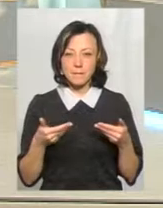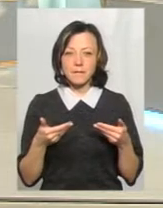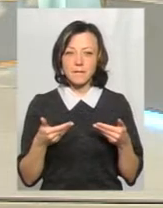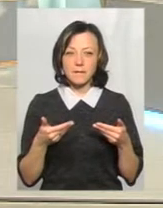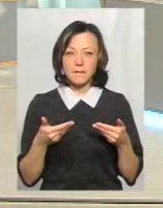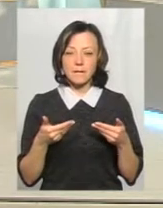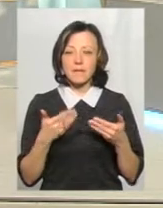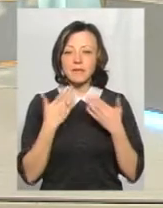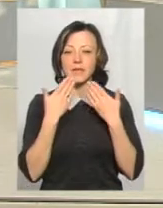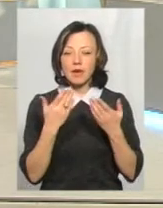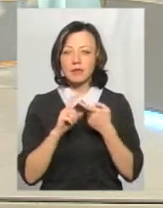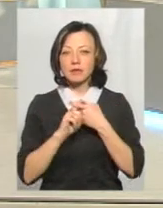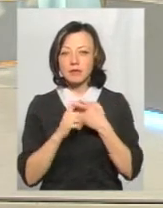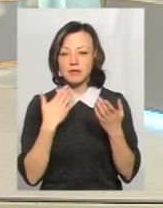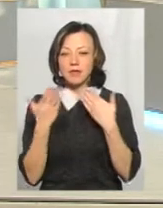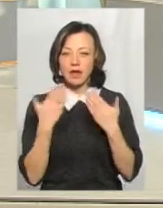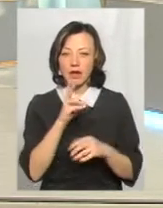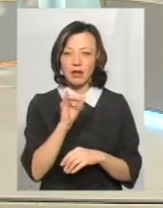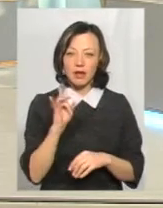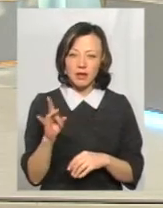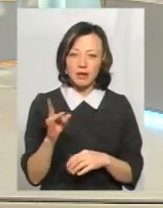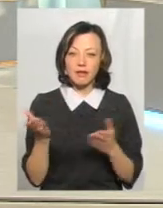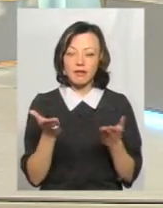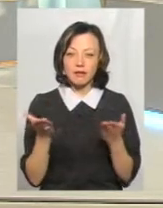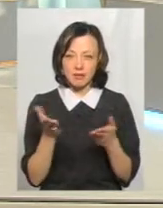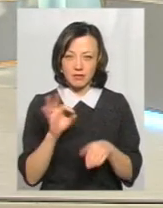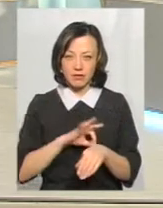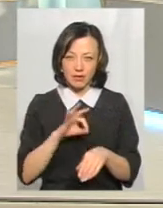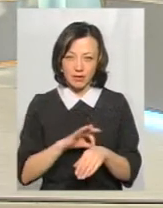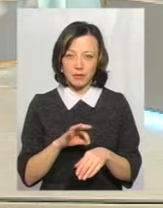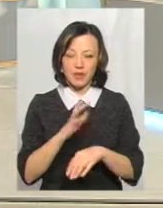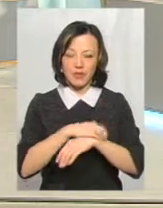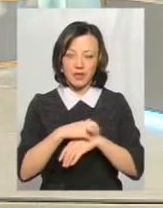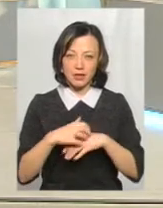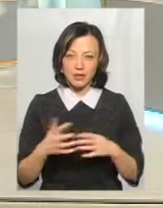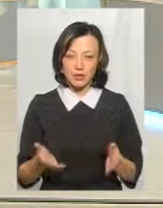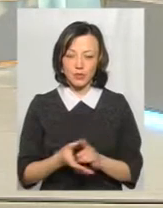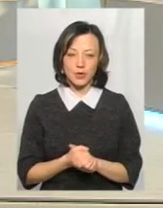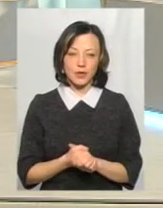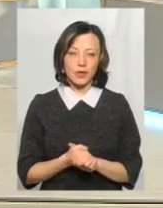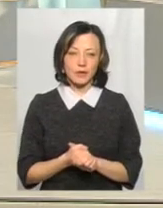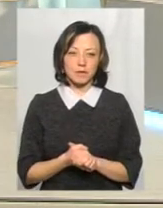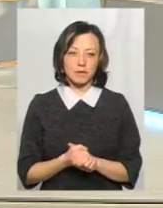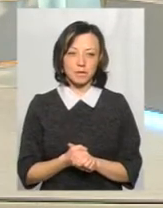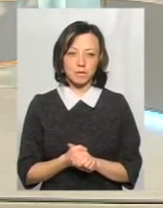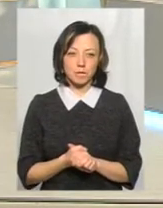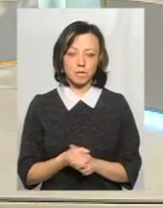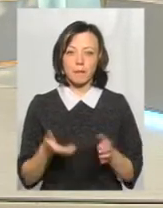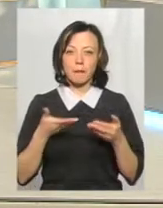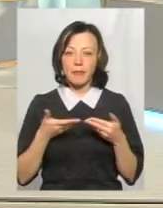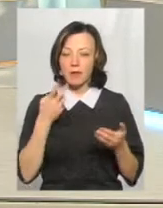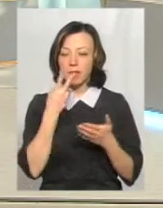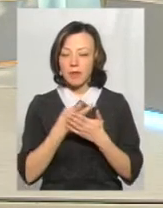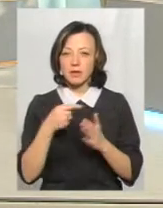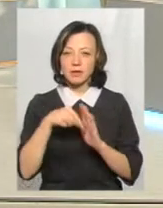контакт, чи контактував хворий з хворими з висипкою. І ми бачимо